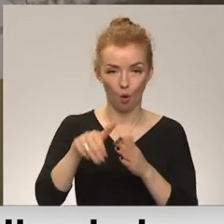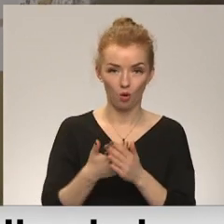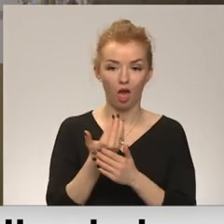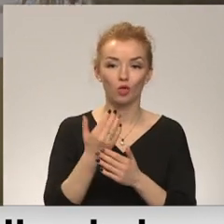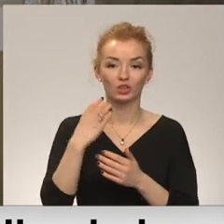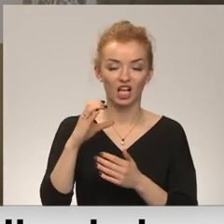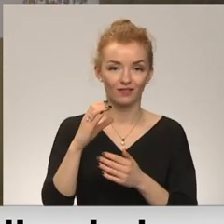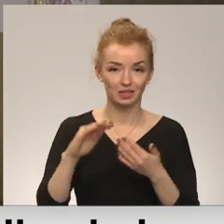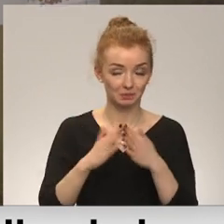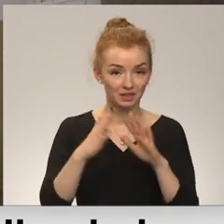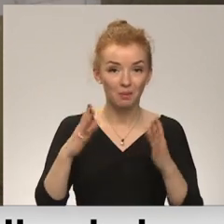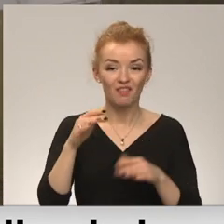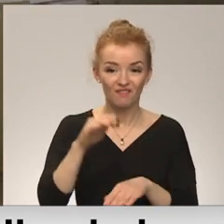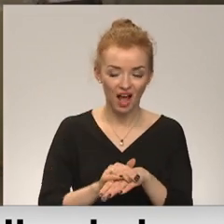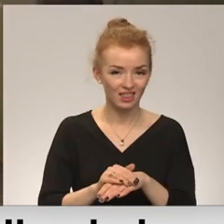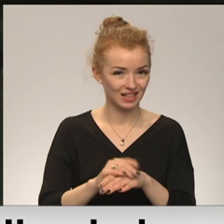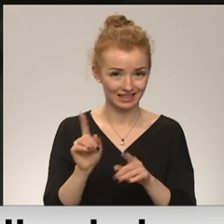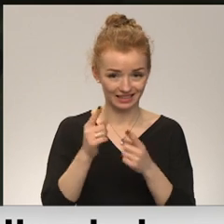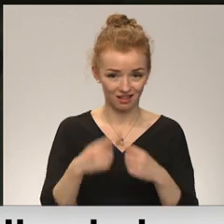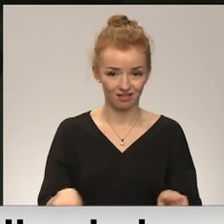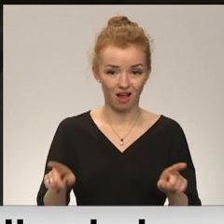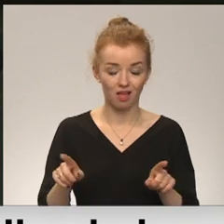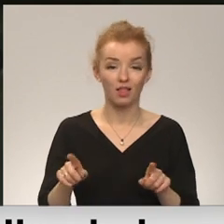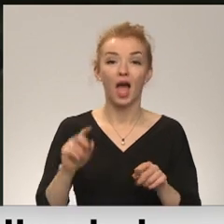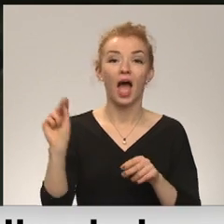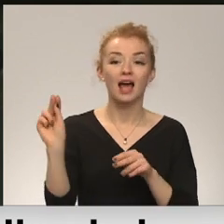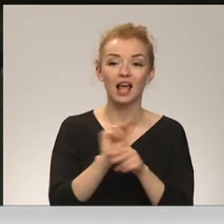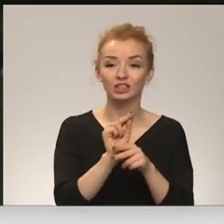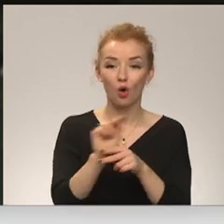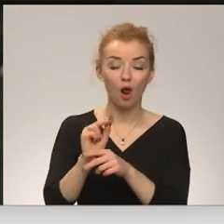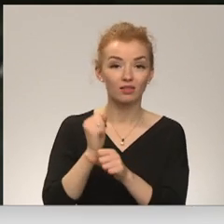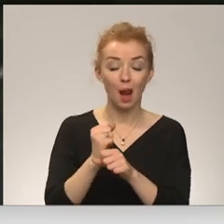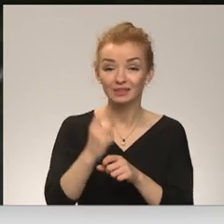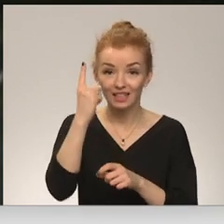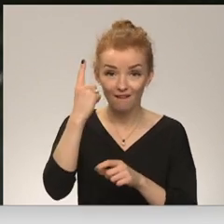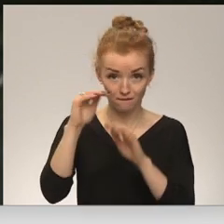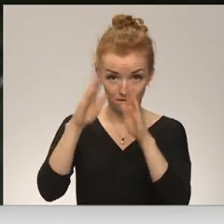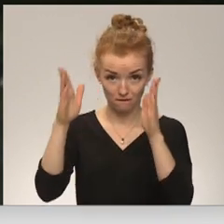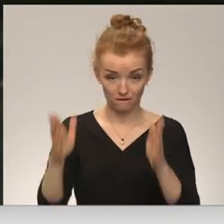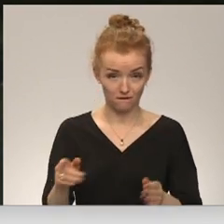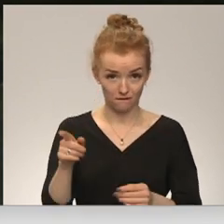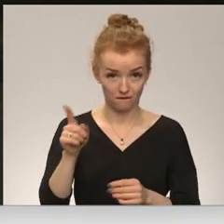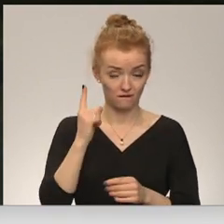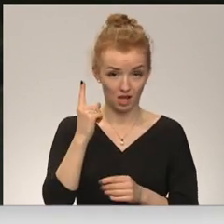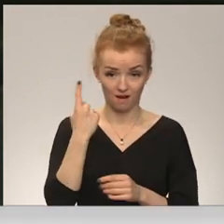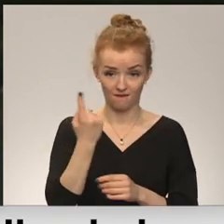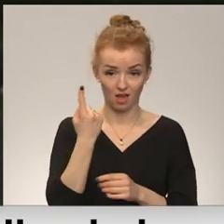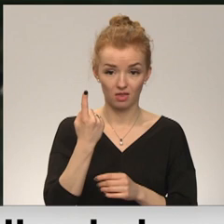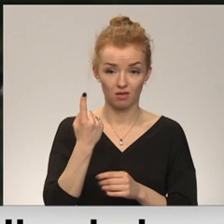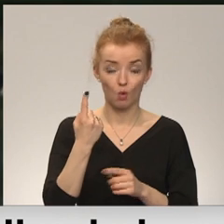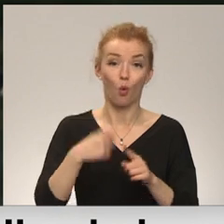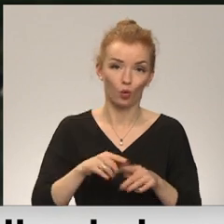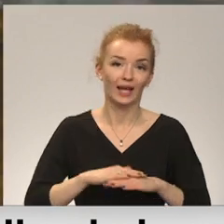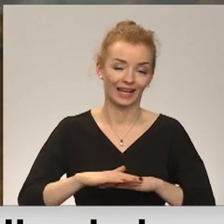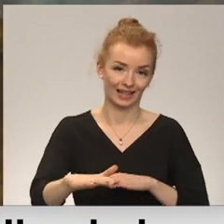pilju, bet īstenībā jau ir pavisam savādāk. No restaurācijas darbiem mēs vienīgi šo redzam, kā restaurācijas darbi un